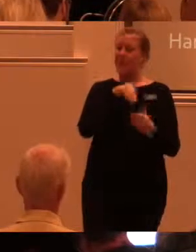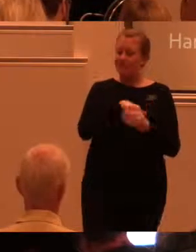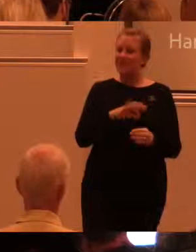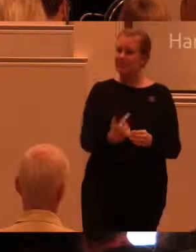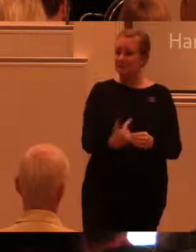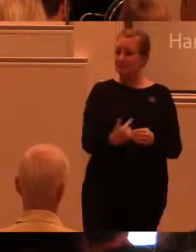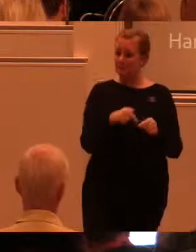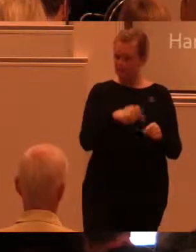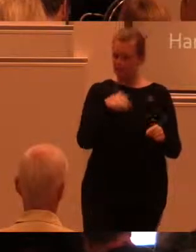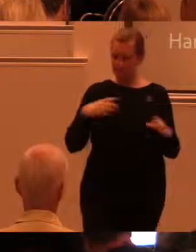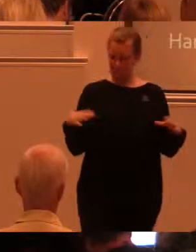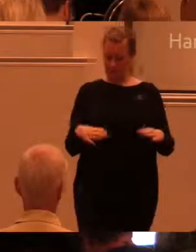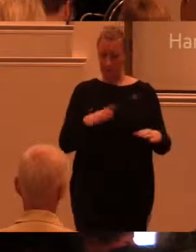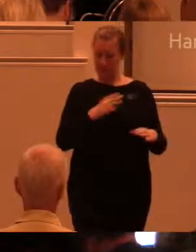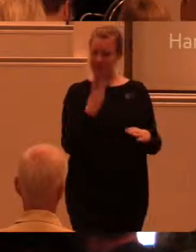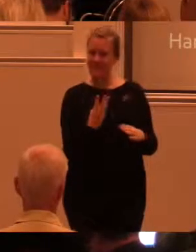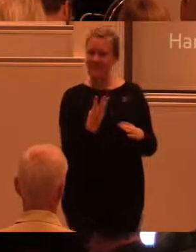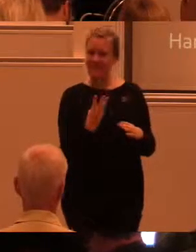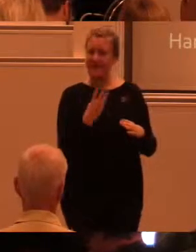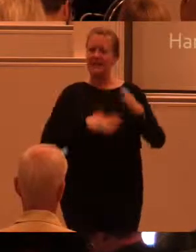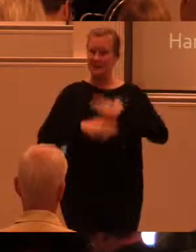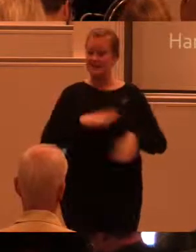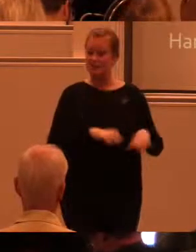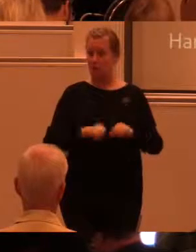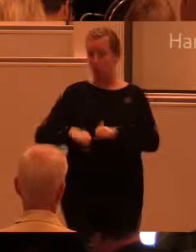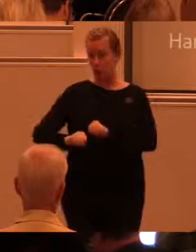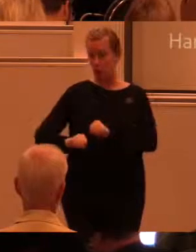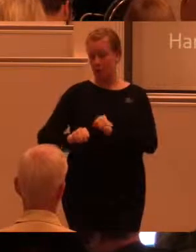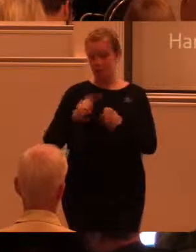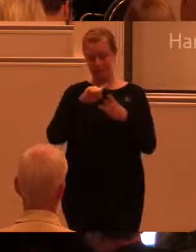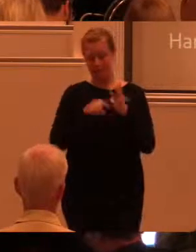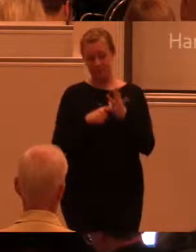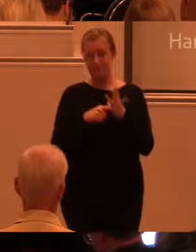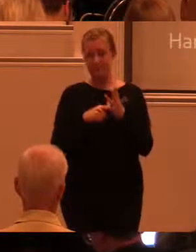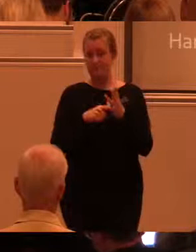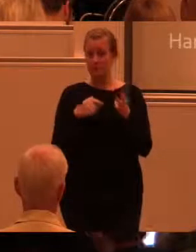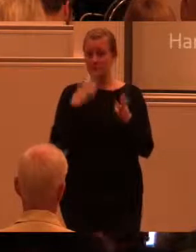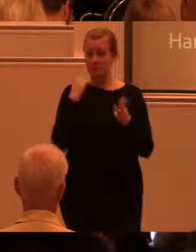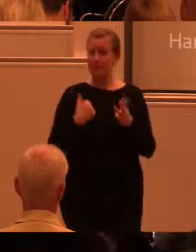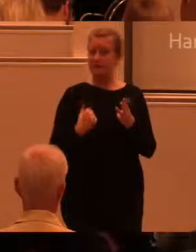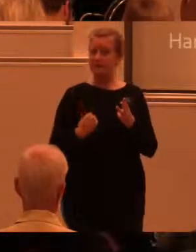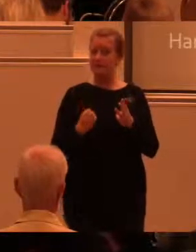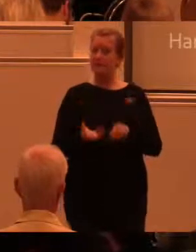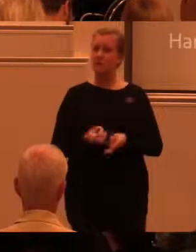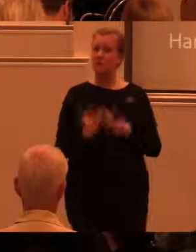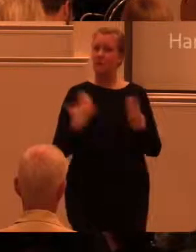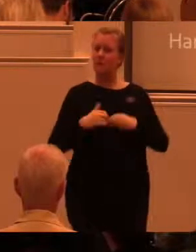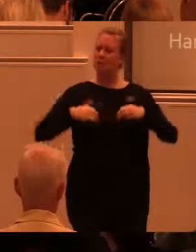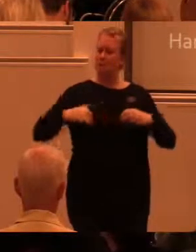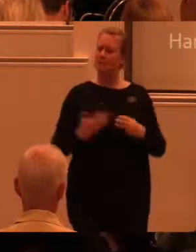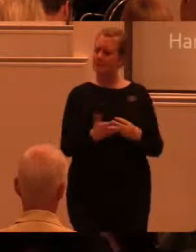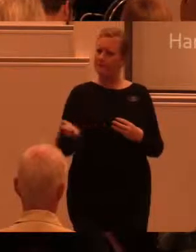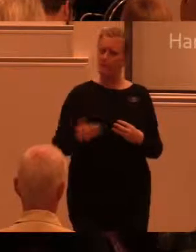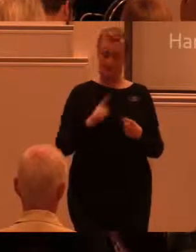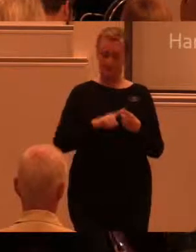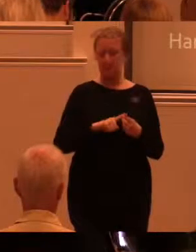tre stycken otroligt intressanta uppdrag. Med möjlighet att göra skillnad. För första var det ju väldigt spännande att